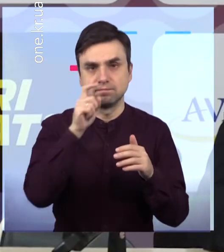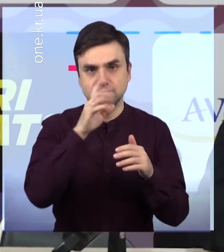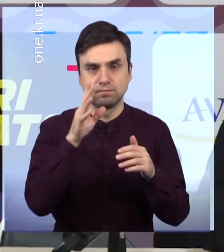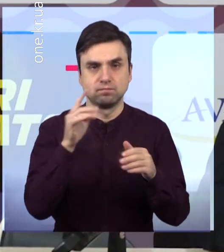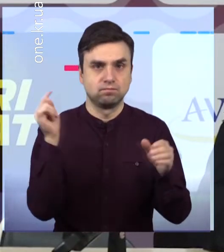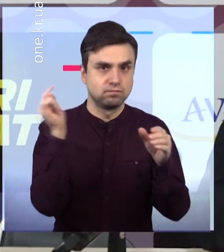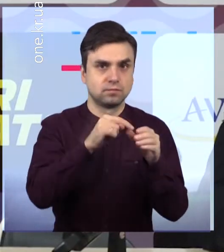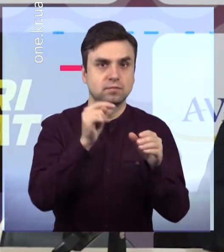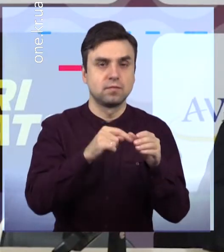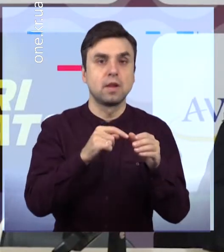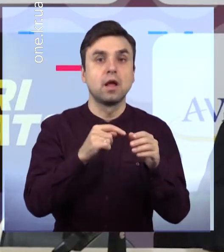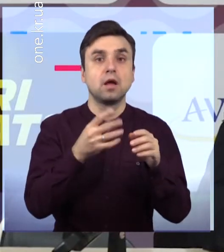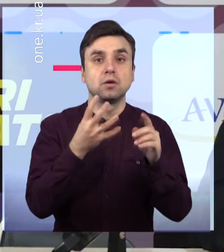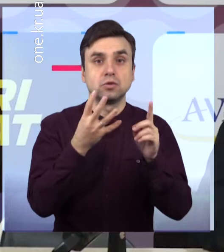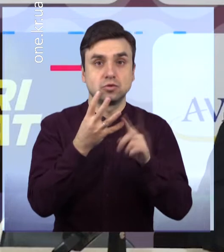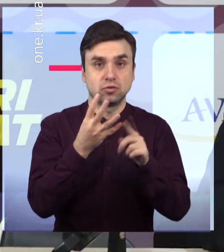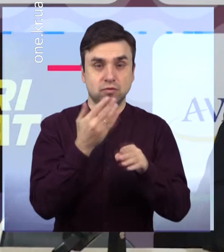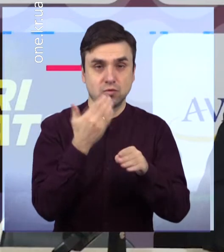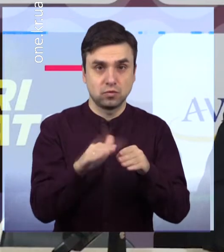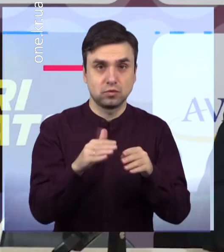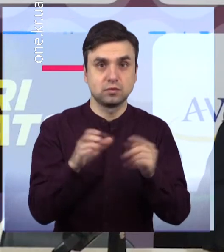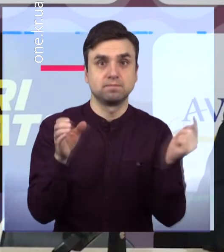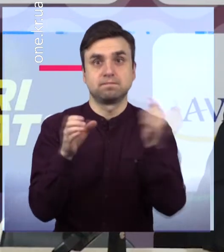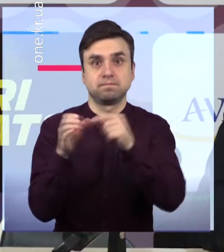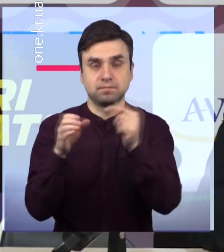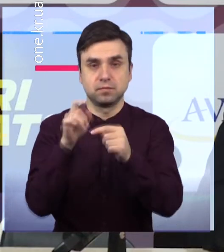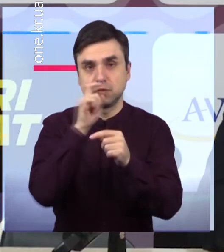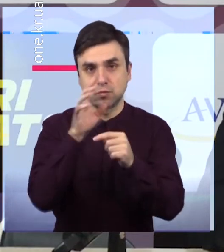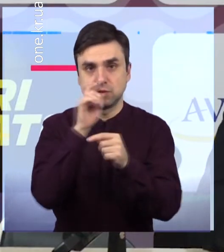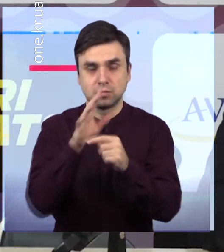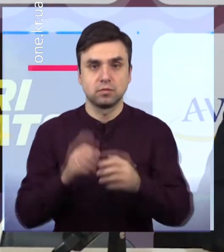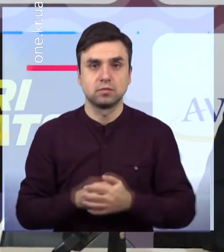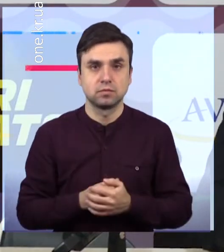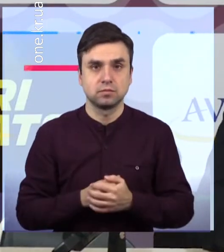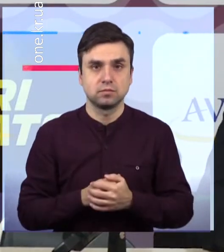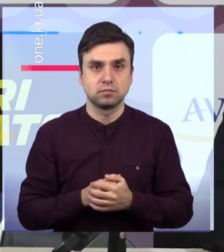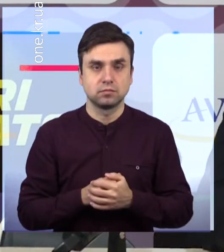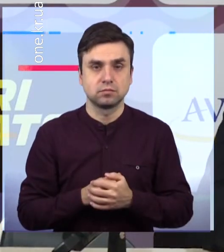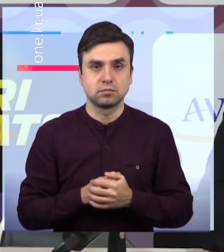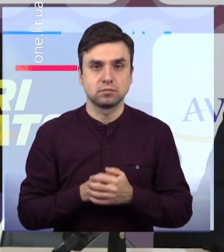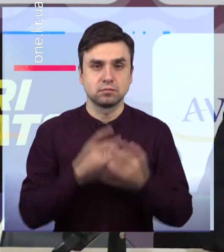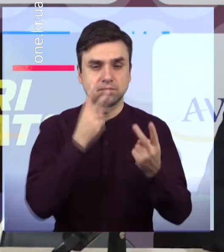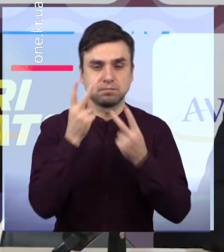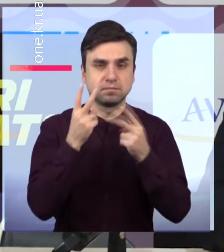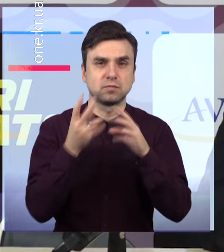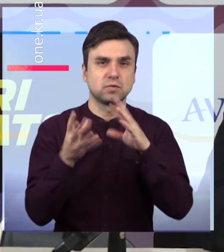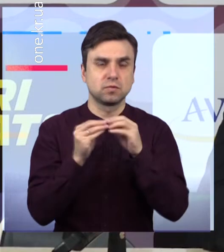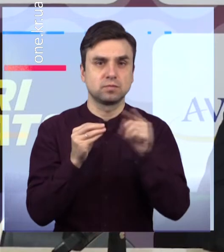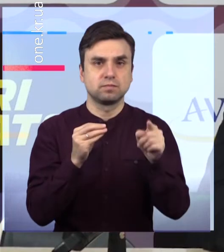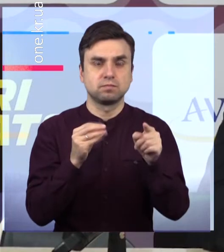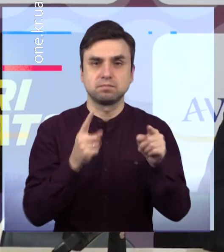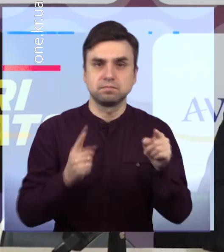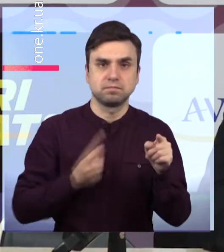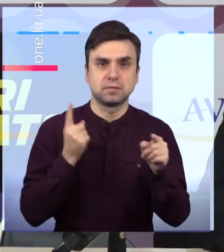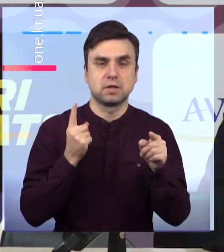прийшов В начале гри у нас був провал 9-1 в сьогодні, але хлопці молодці не стушувалися в цьому